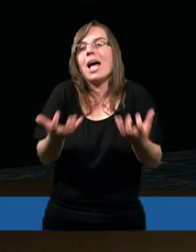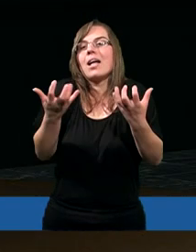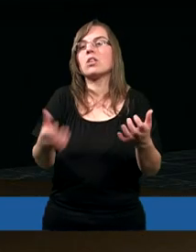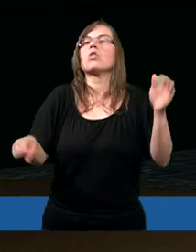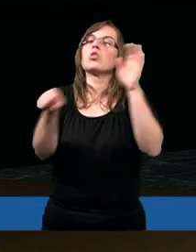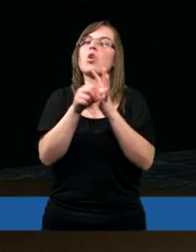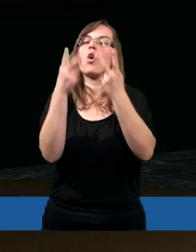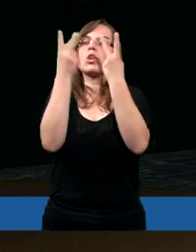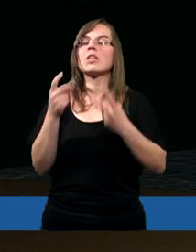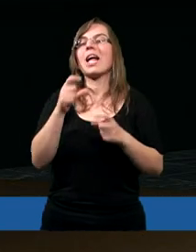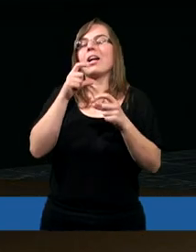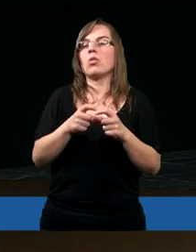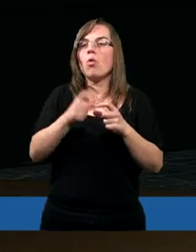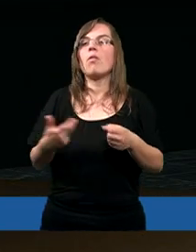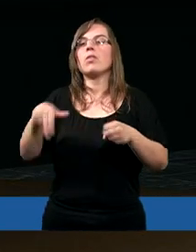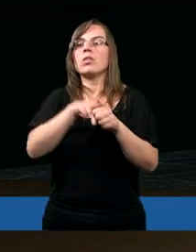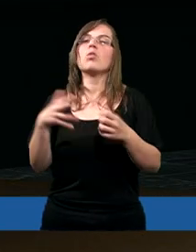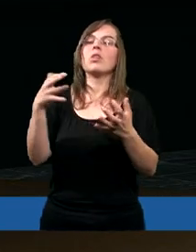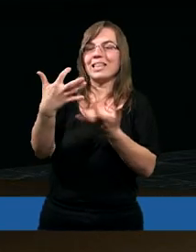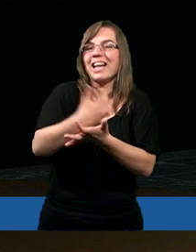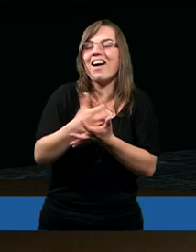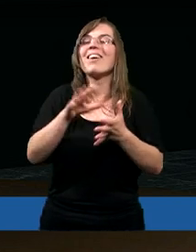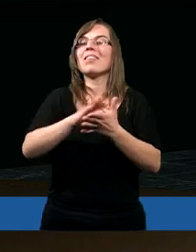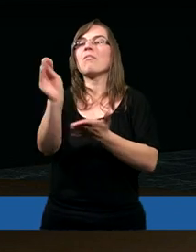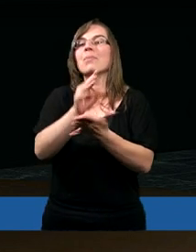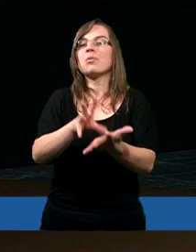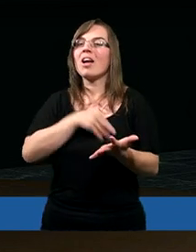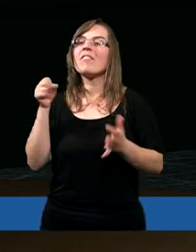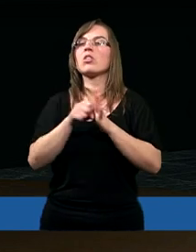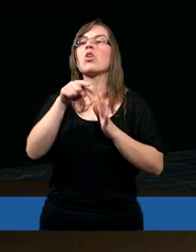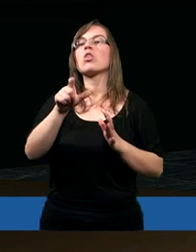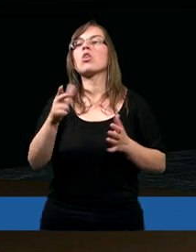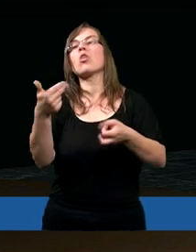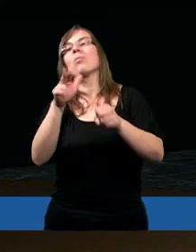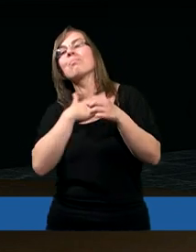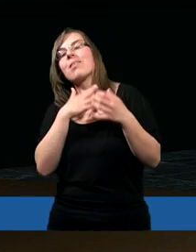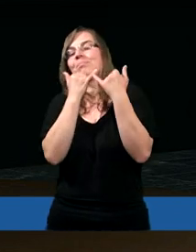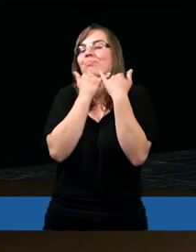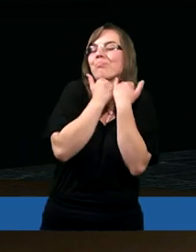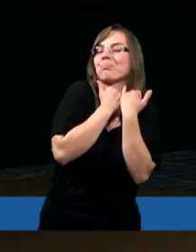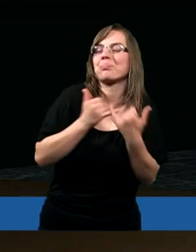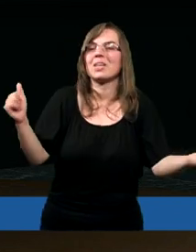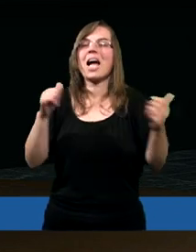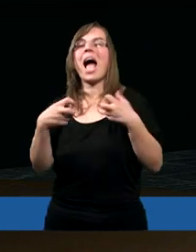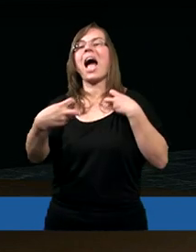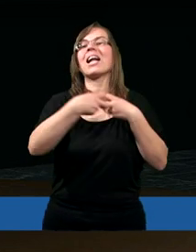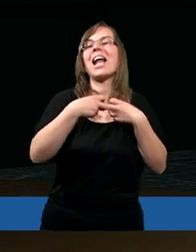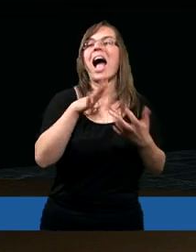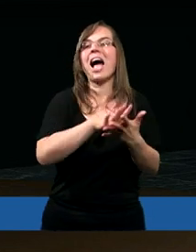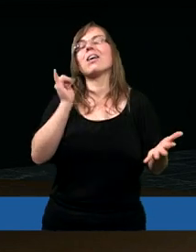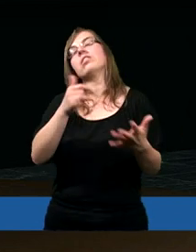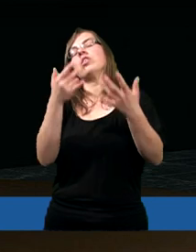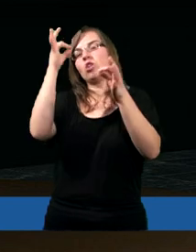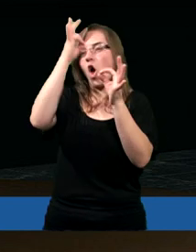zachętą do czytania słów, które są zawarte w Biblii, dlatego, że tam mamy różne charaktery ludzi i